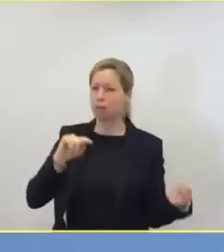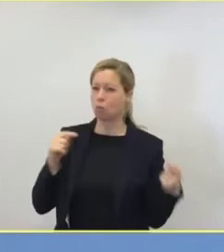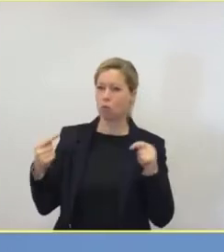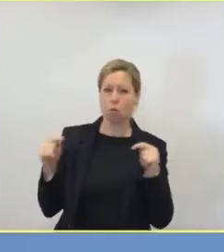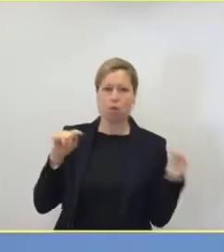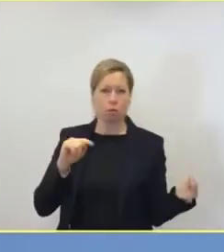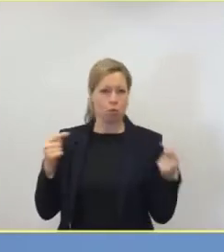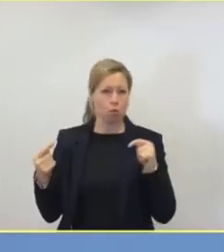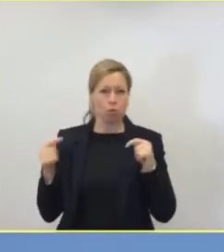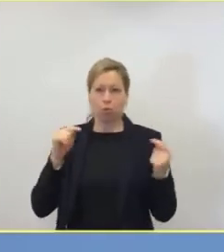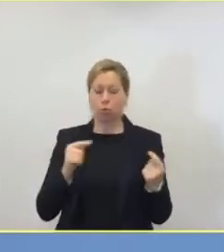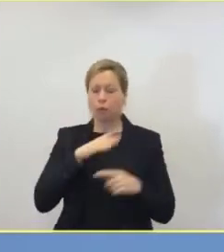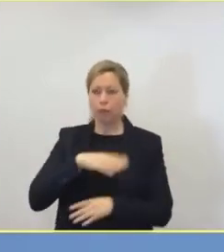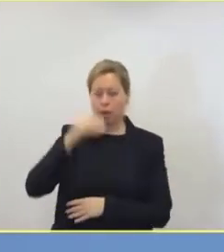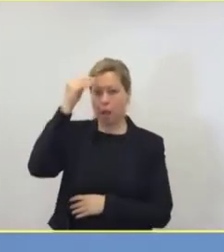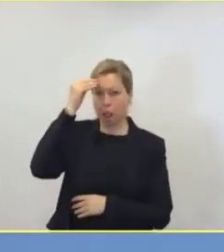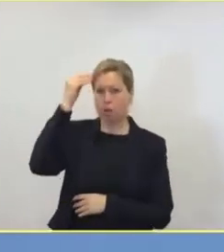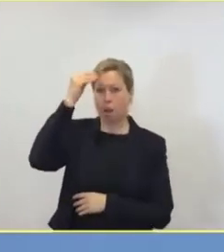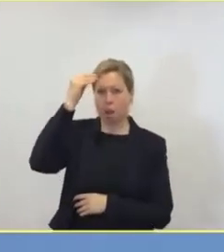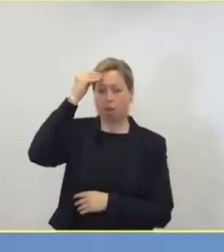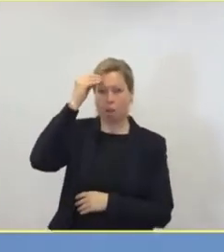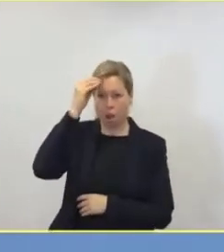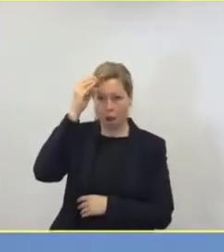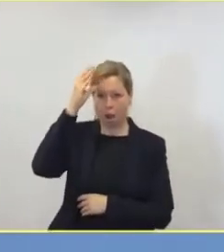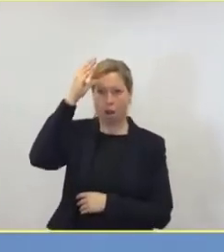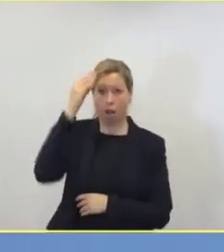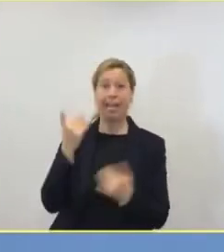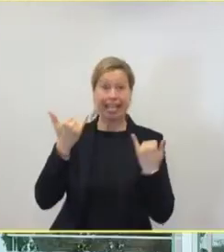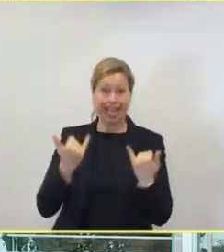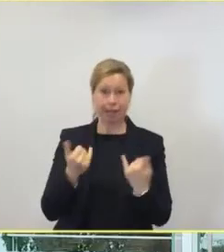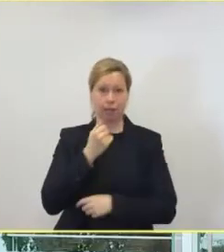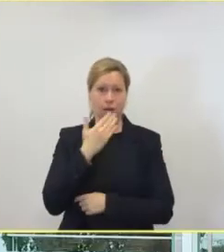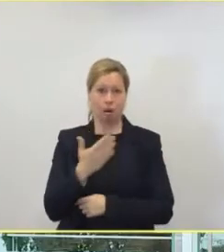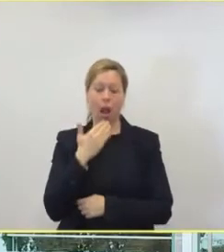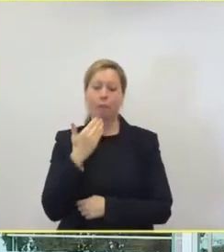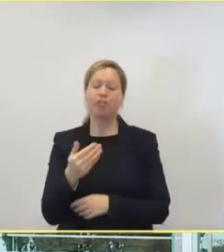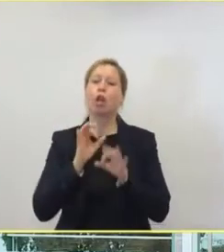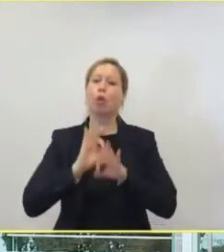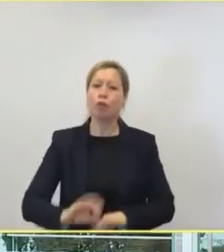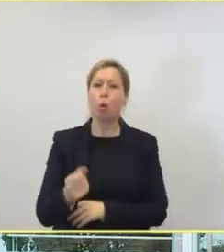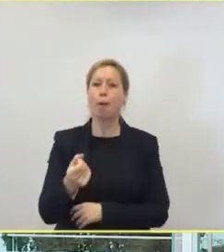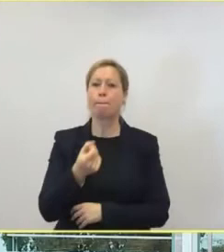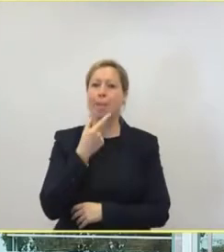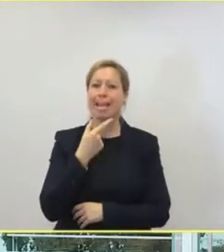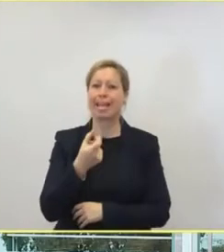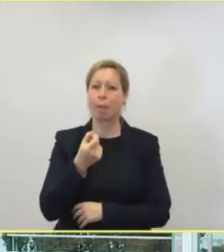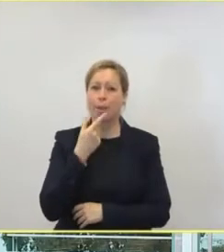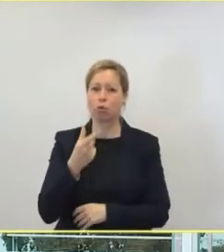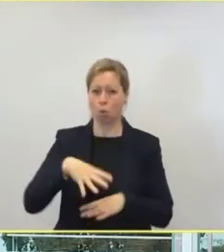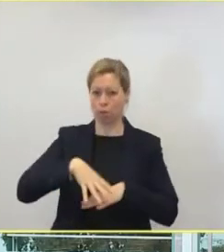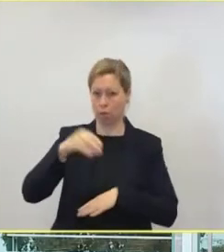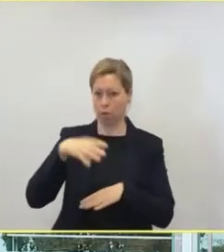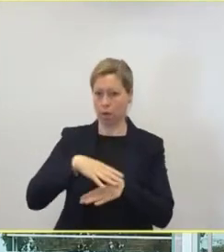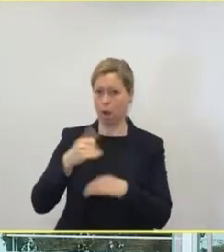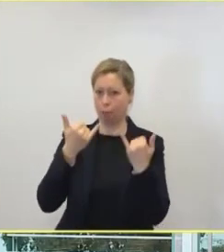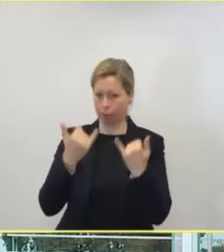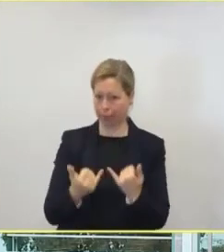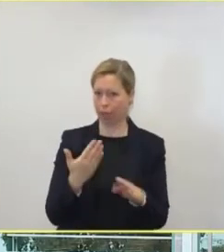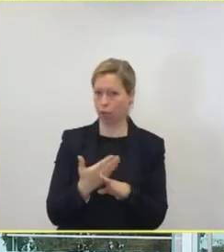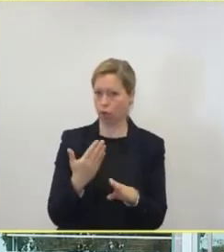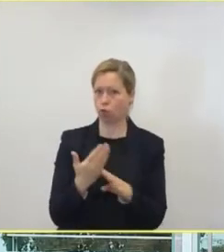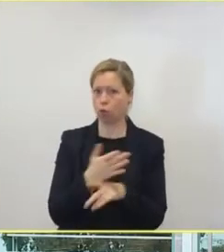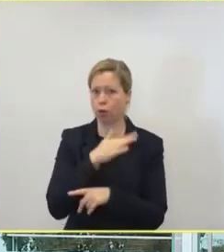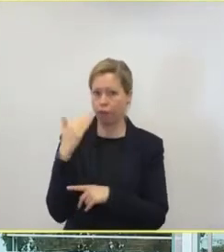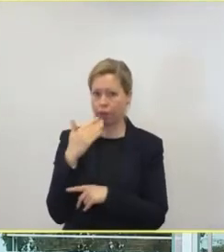machen klare Empfehlungen zur medikamentösen Therapie. Das ist ja heute ein großer Themenkomplex. Wir haben sicherlich gelernt, dass die